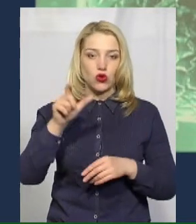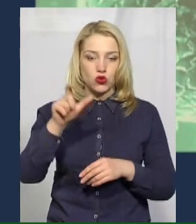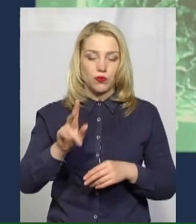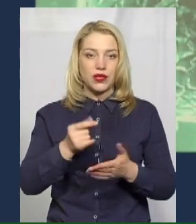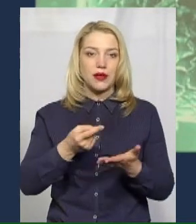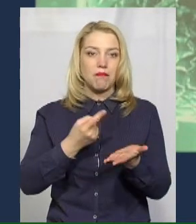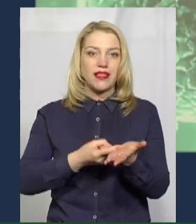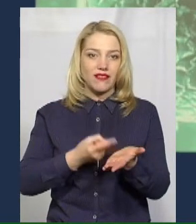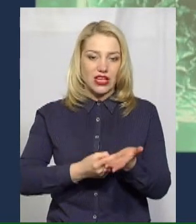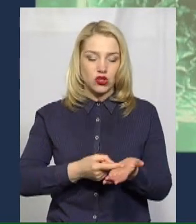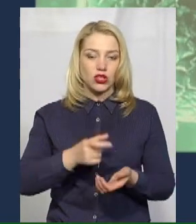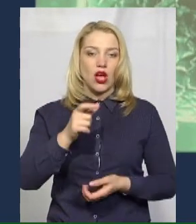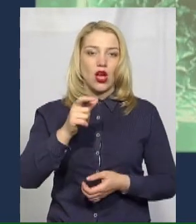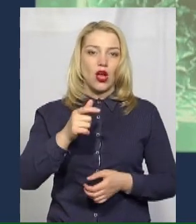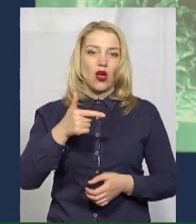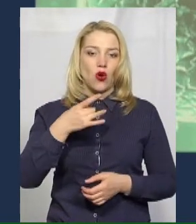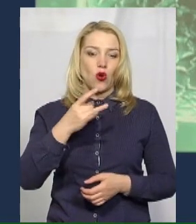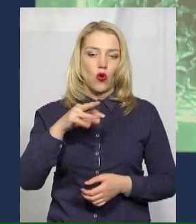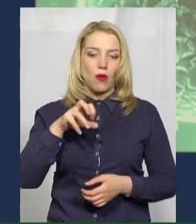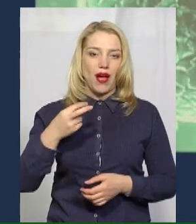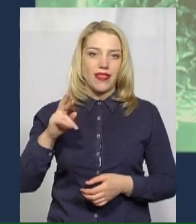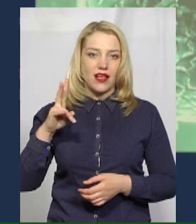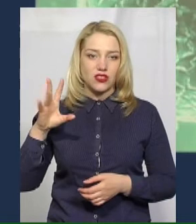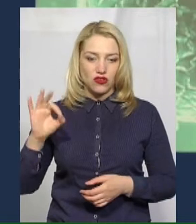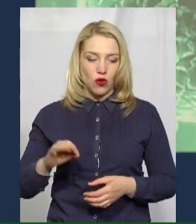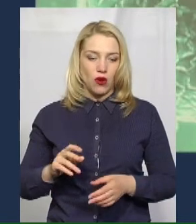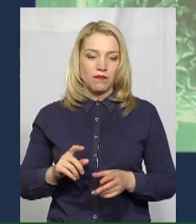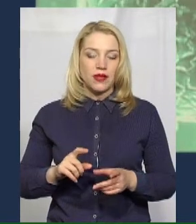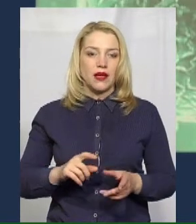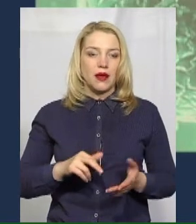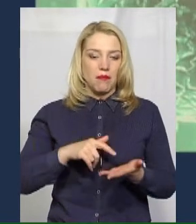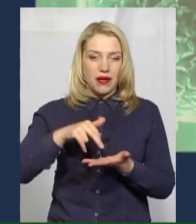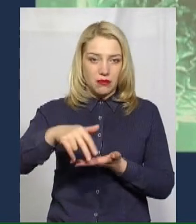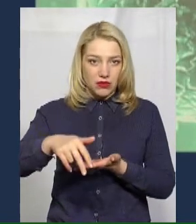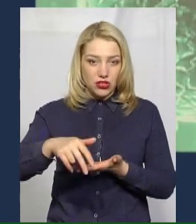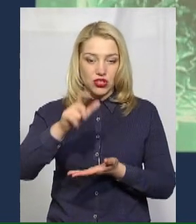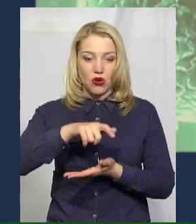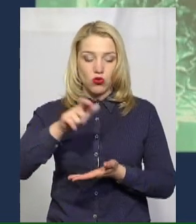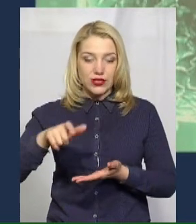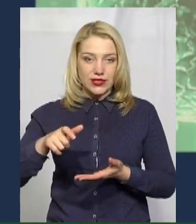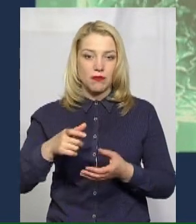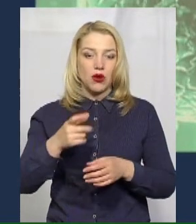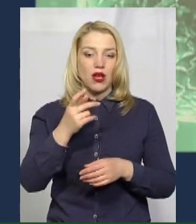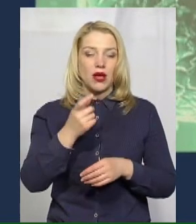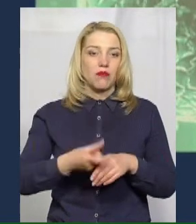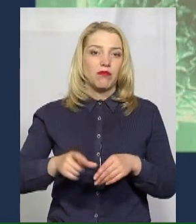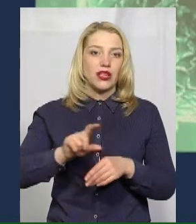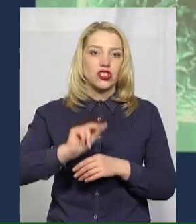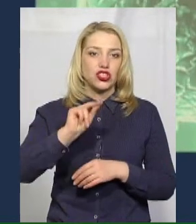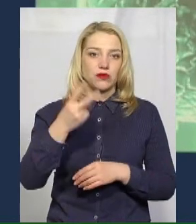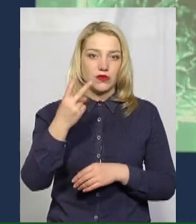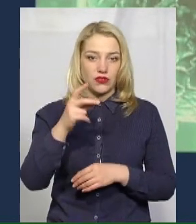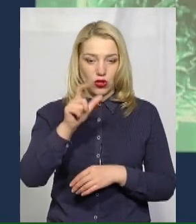спеціальний статус. Переміщення групою осіб у кількості більше, ніж дві особи, крім випадків